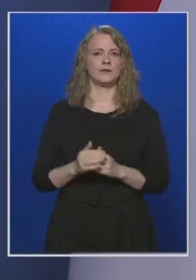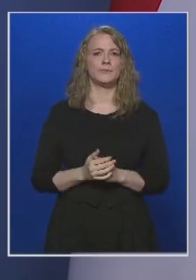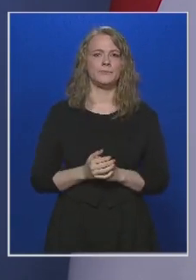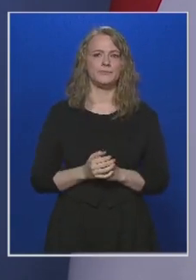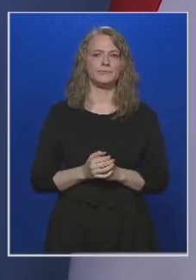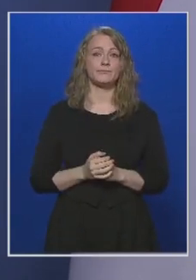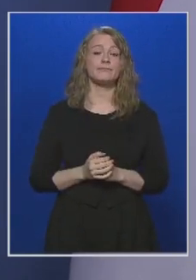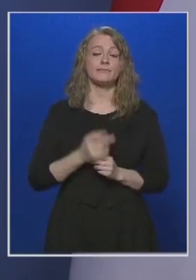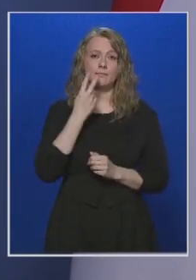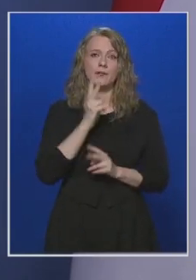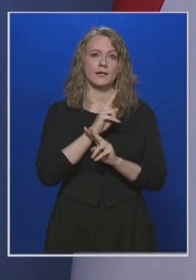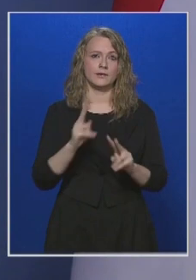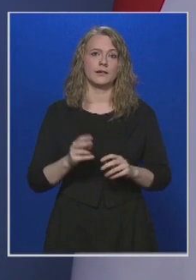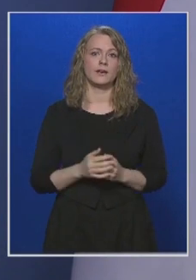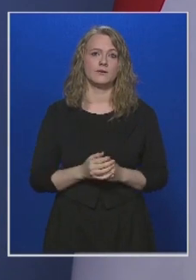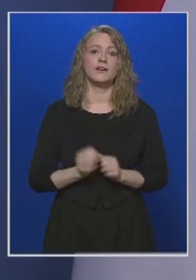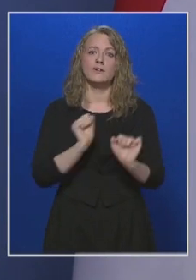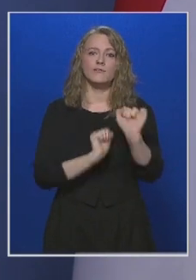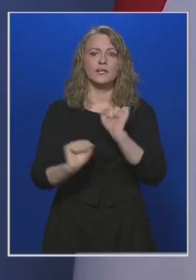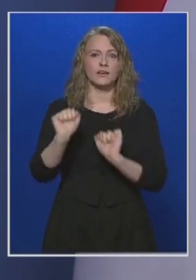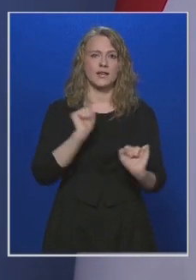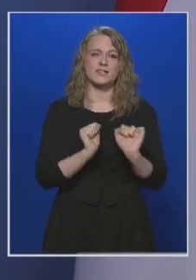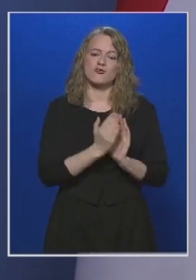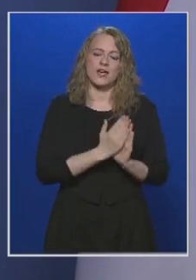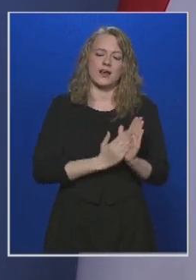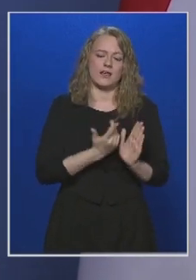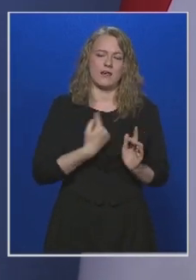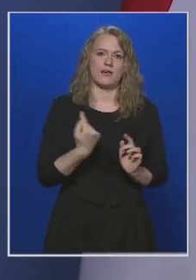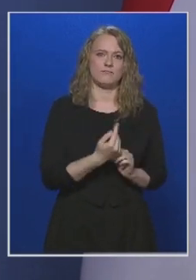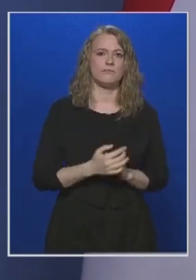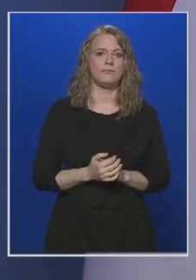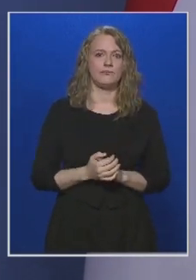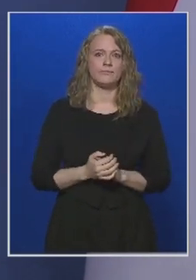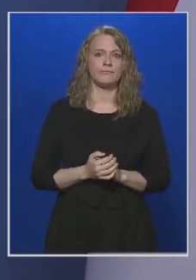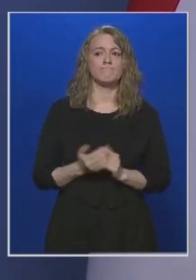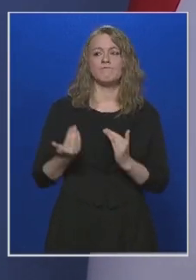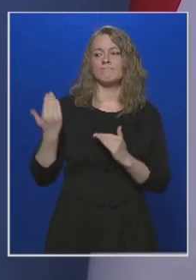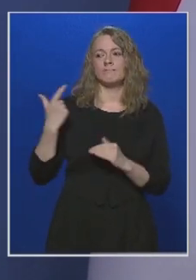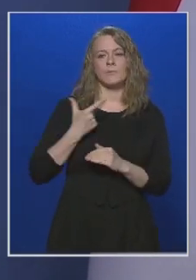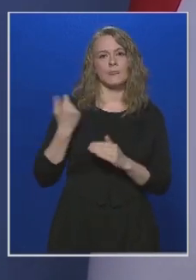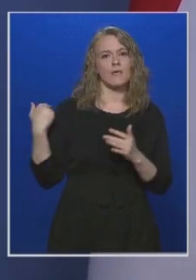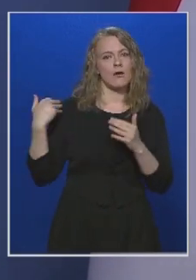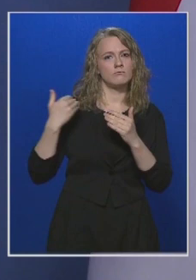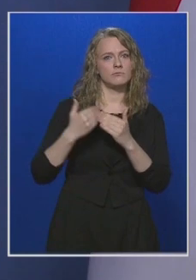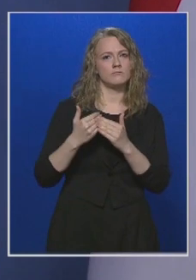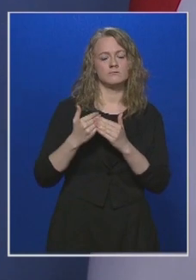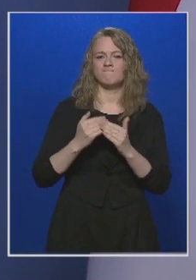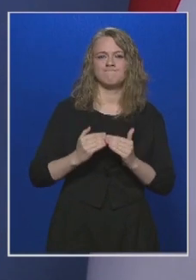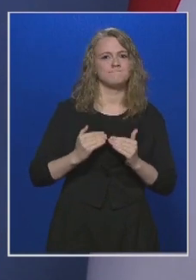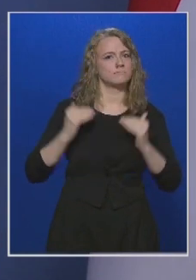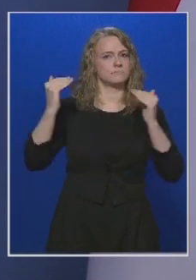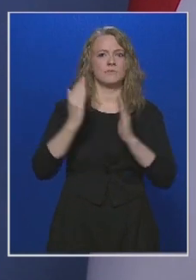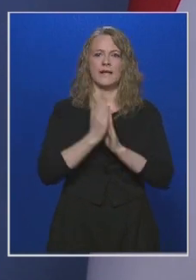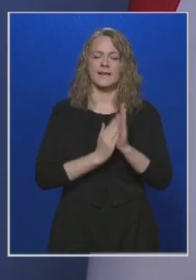Azt látni kell, hogy a védekezés kezdetén vagyunk. Az elmúlt napokban ugrásszerűen